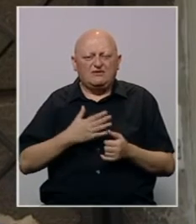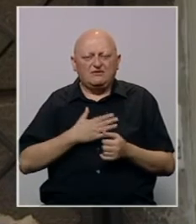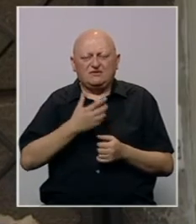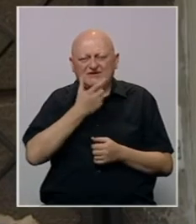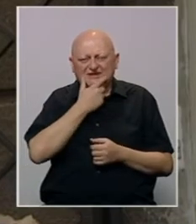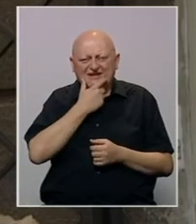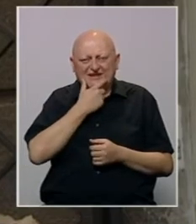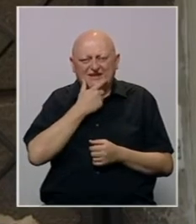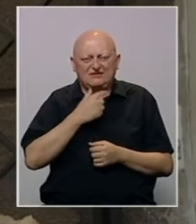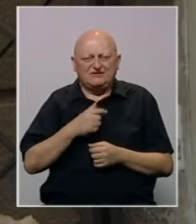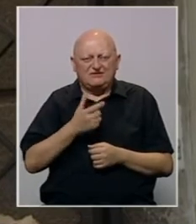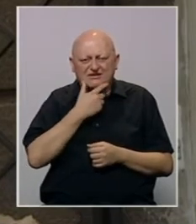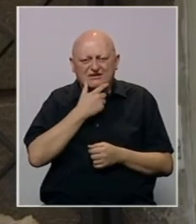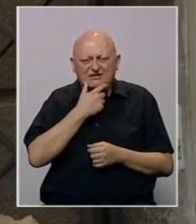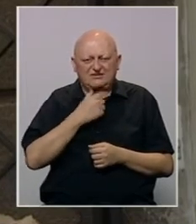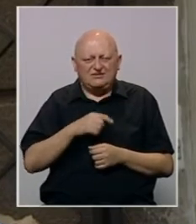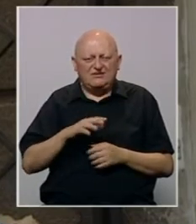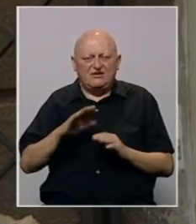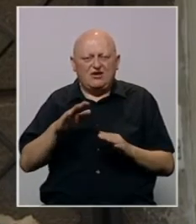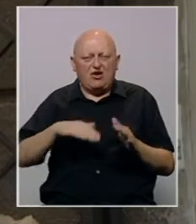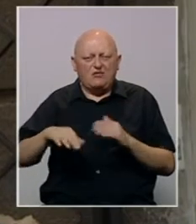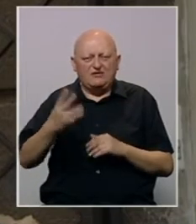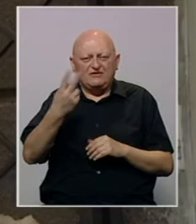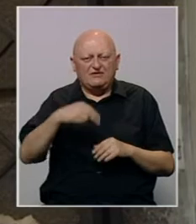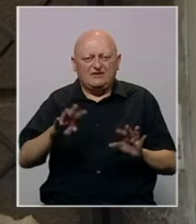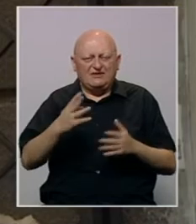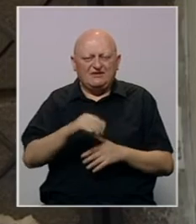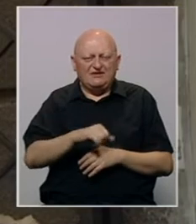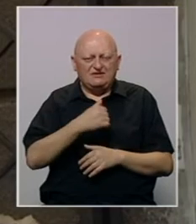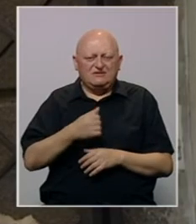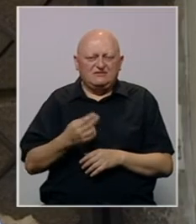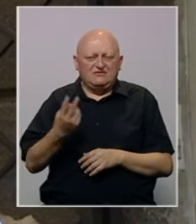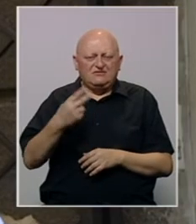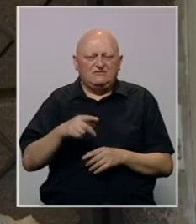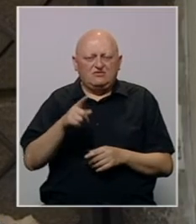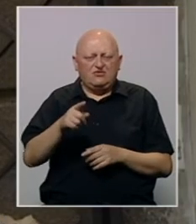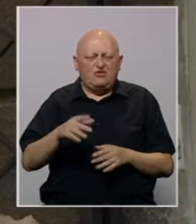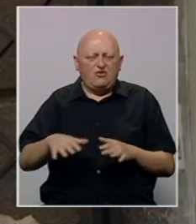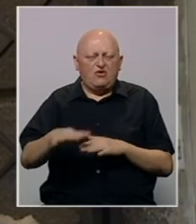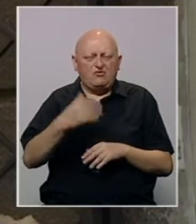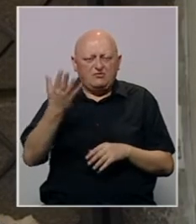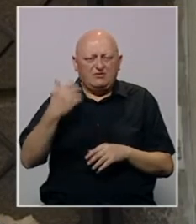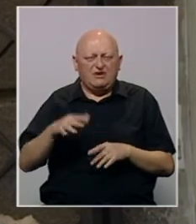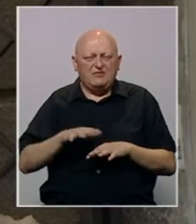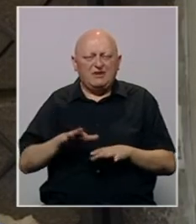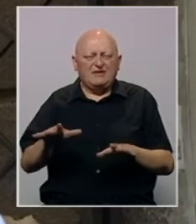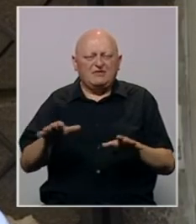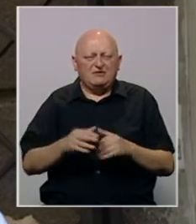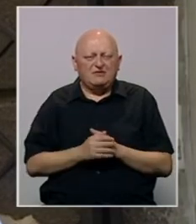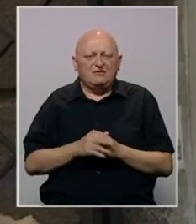onaj stari oblik iz 2019, u stvari u onaj oblik od prije pandemije.